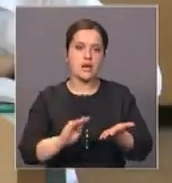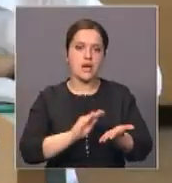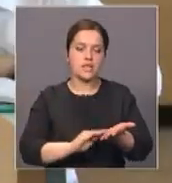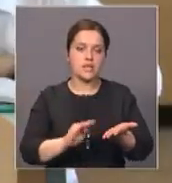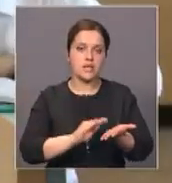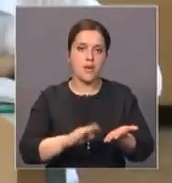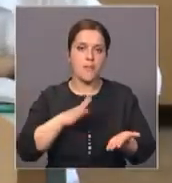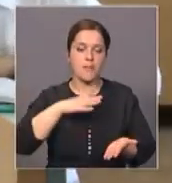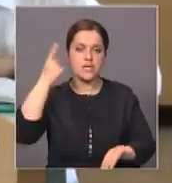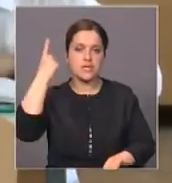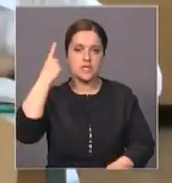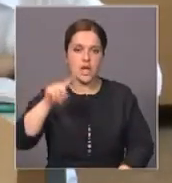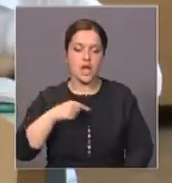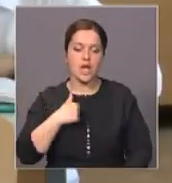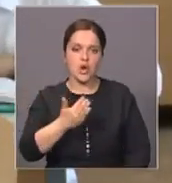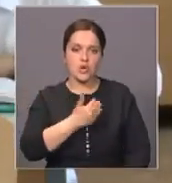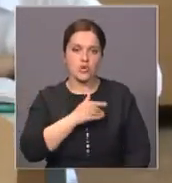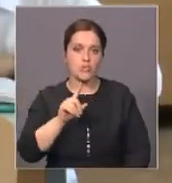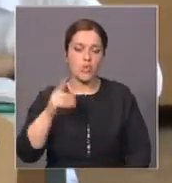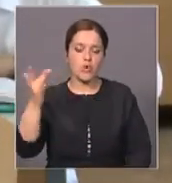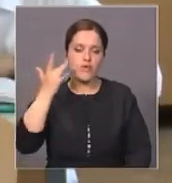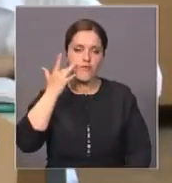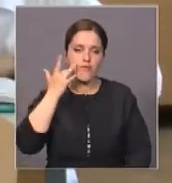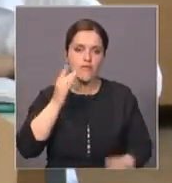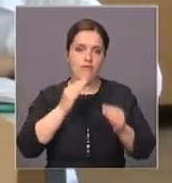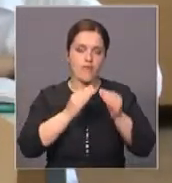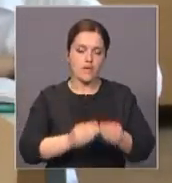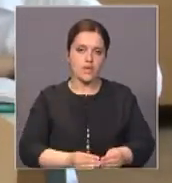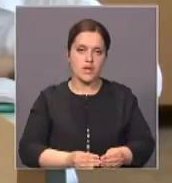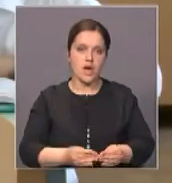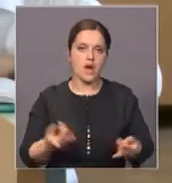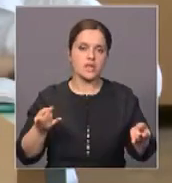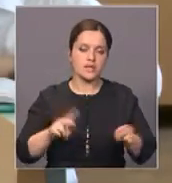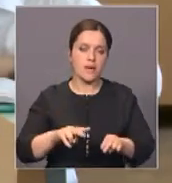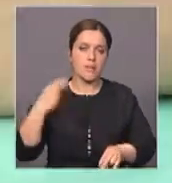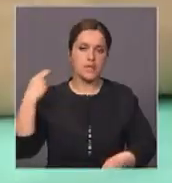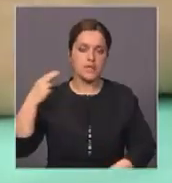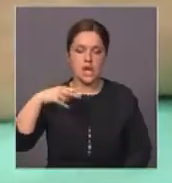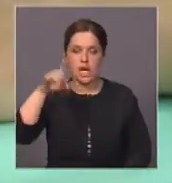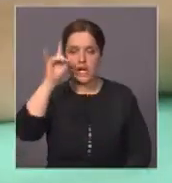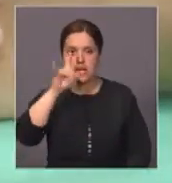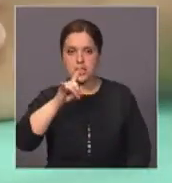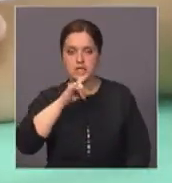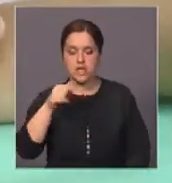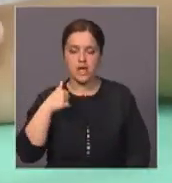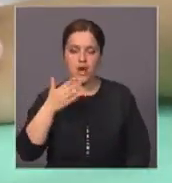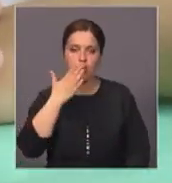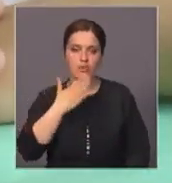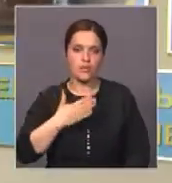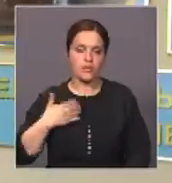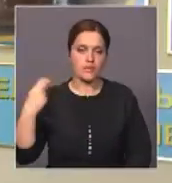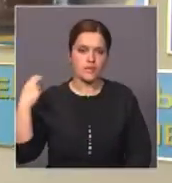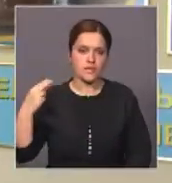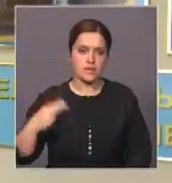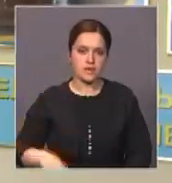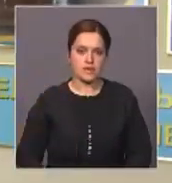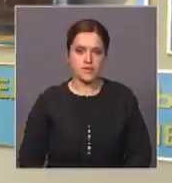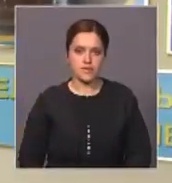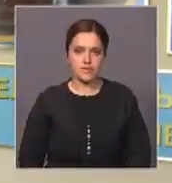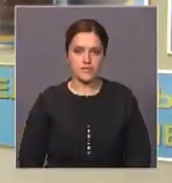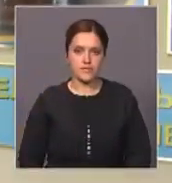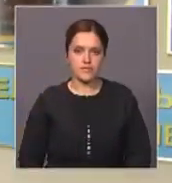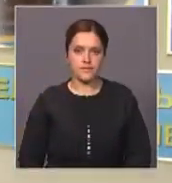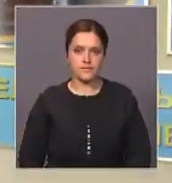прочитал. Я хочу, чтобы он всегда возглавлял Казахстан. Я очень люблю своего президента. Очень было